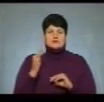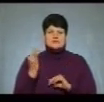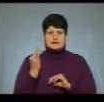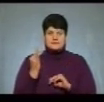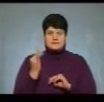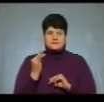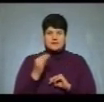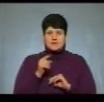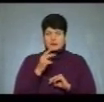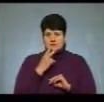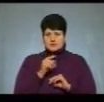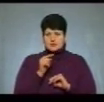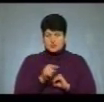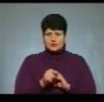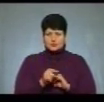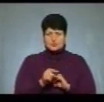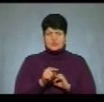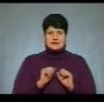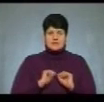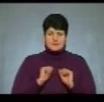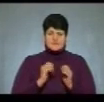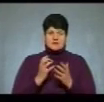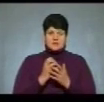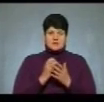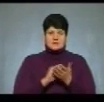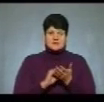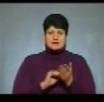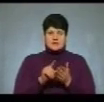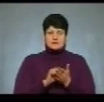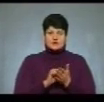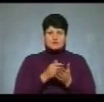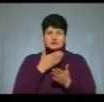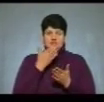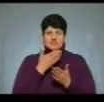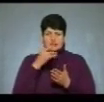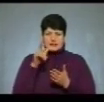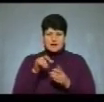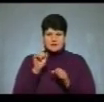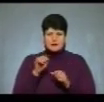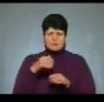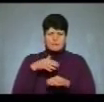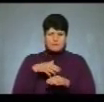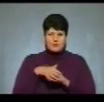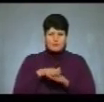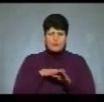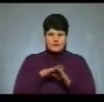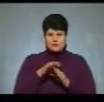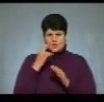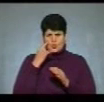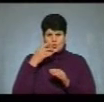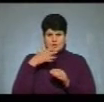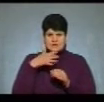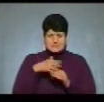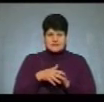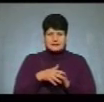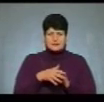Бачите, тут якраз намагався обладати такий матеріал, щоб читач міг повністю оцінити і побачити якраз повну